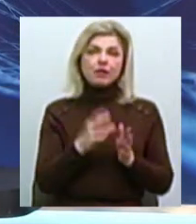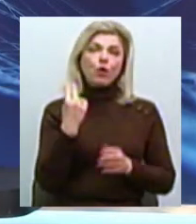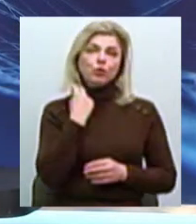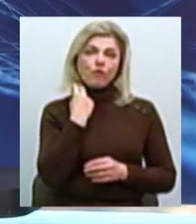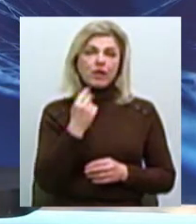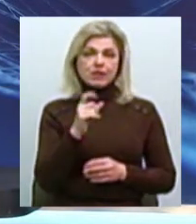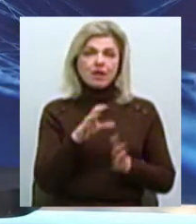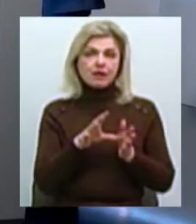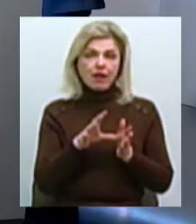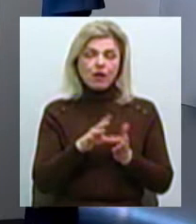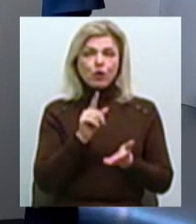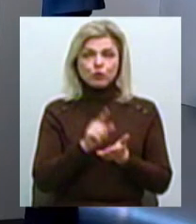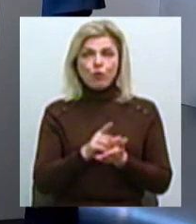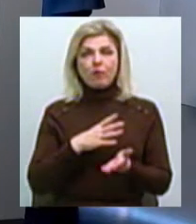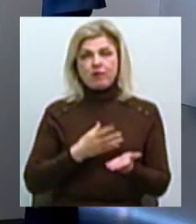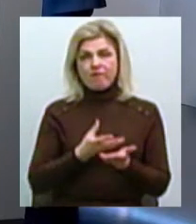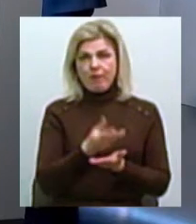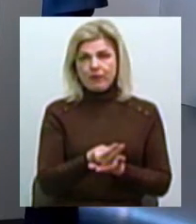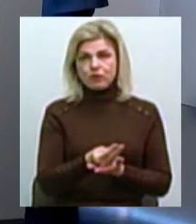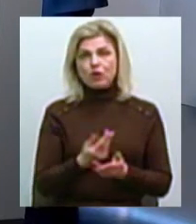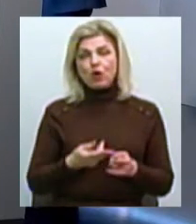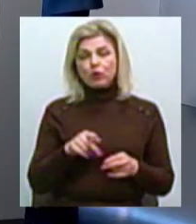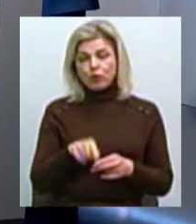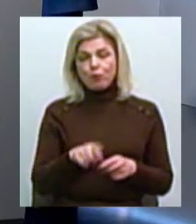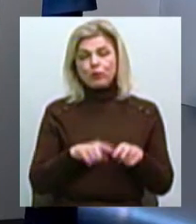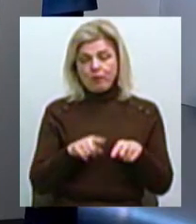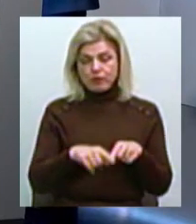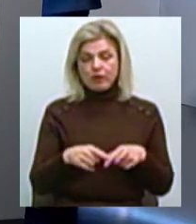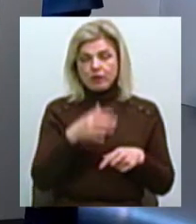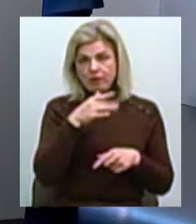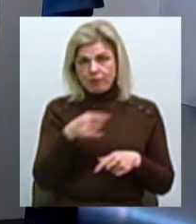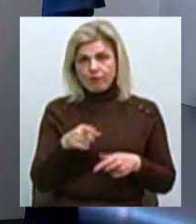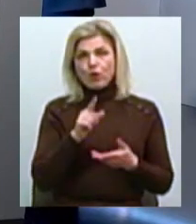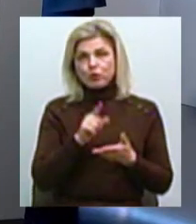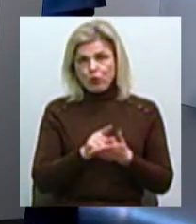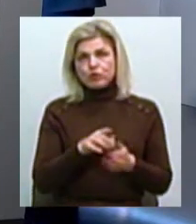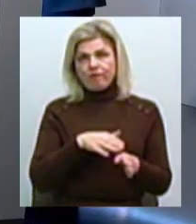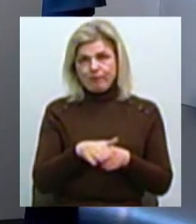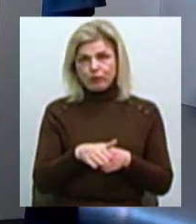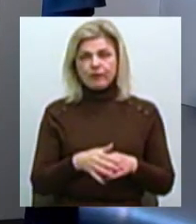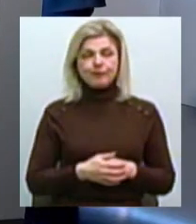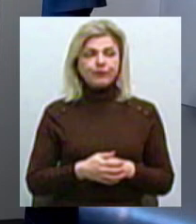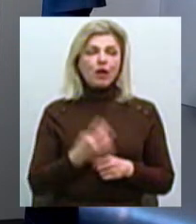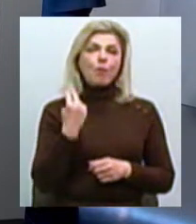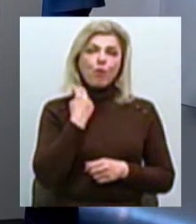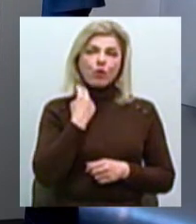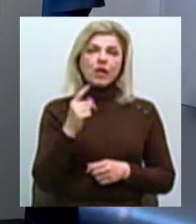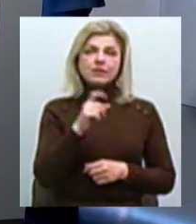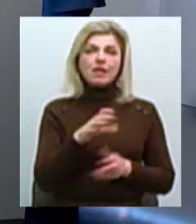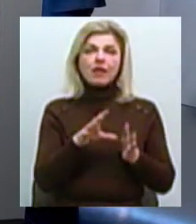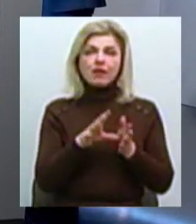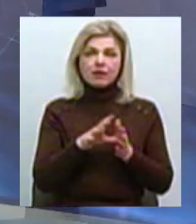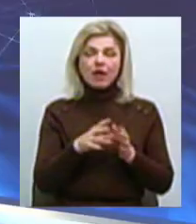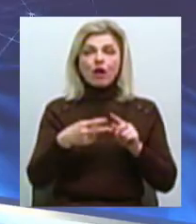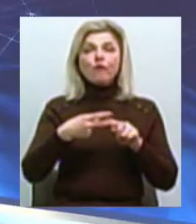електричну енергію мають бути виплачені, тому найближчим часом це має відбутися Борги за електроенергію – це другий